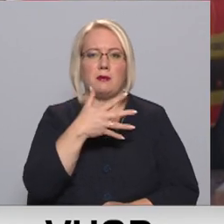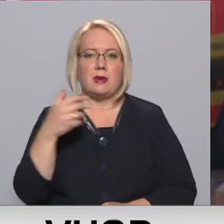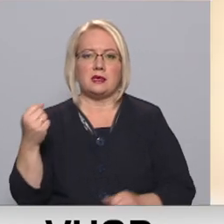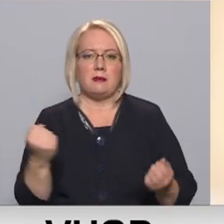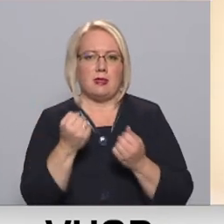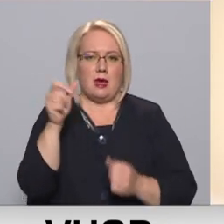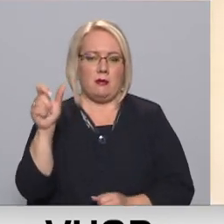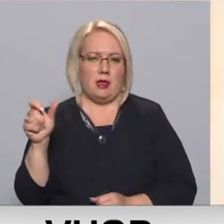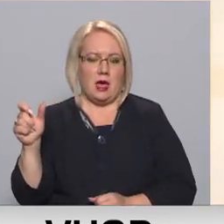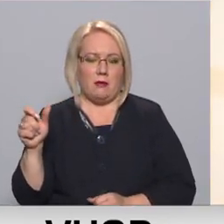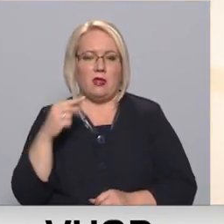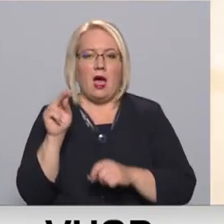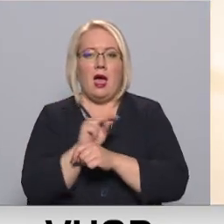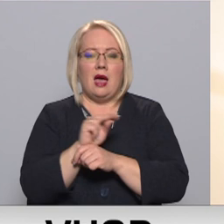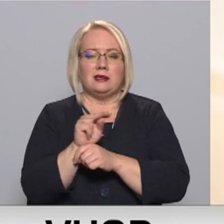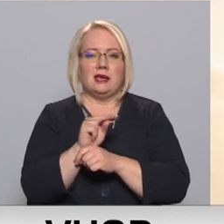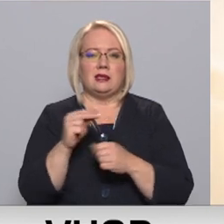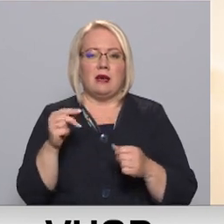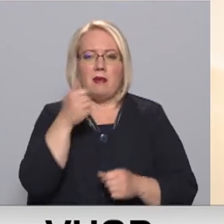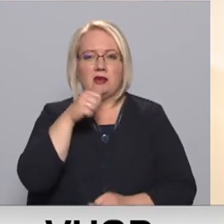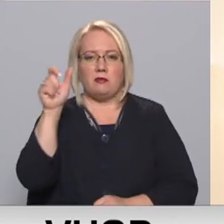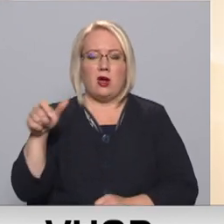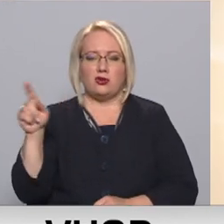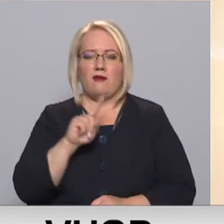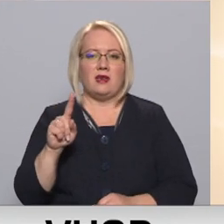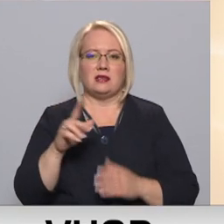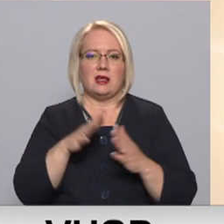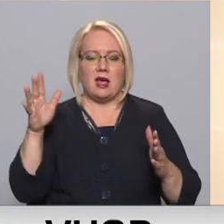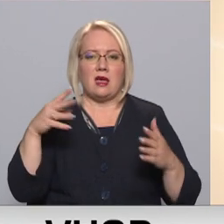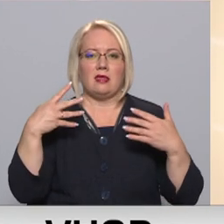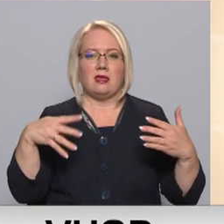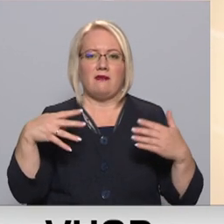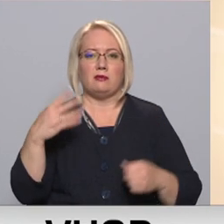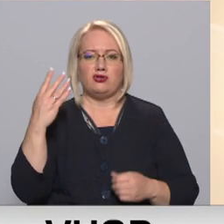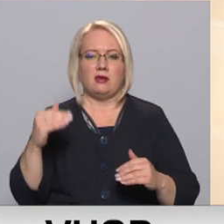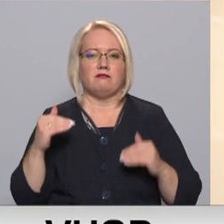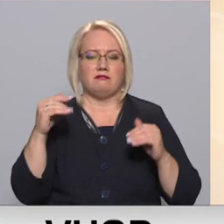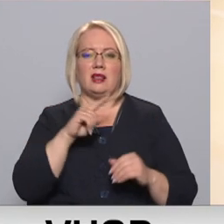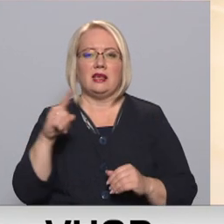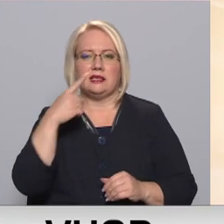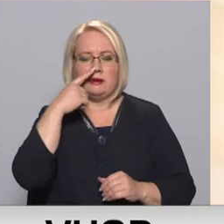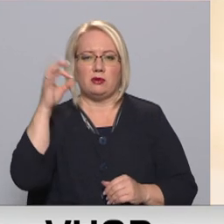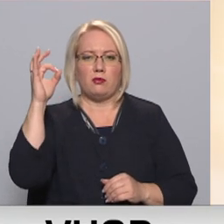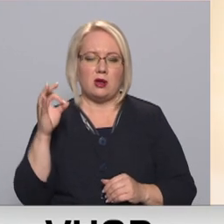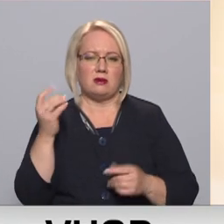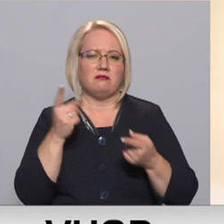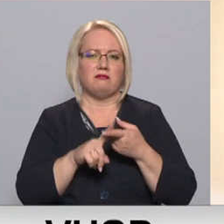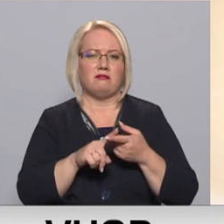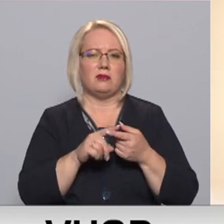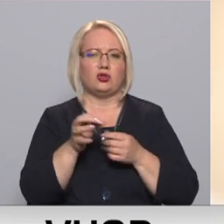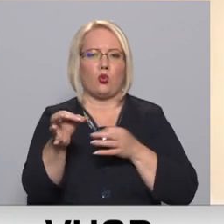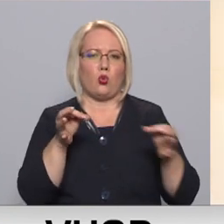darbiniekiem. Āršnītības personā vidūšas procentas ir vēl augstāks no 94% līdz pat 100% no struktūra vienībām.